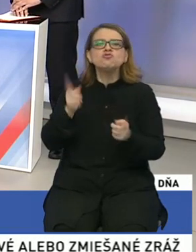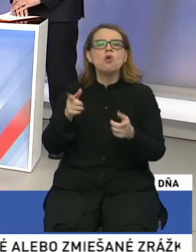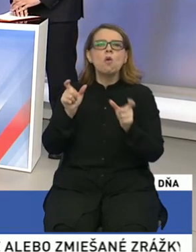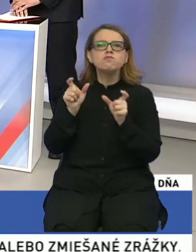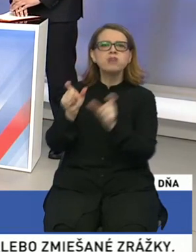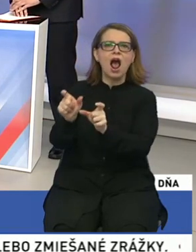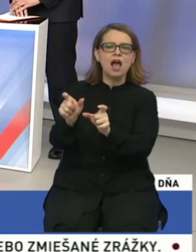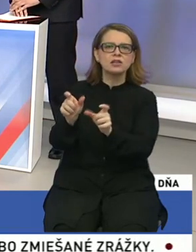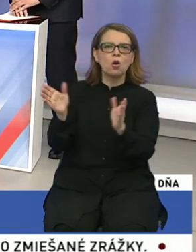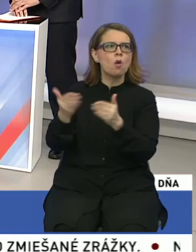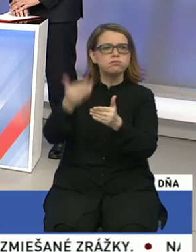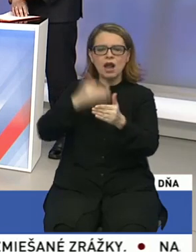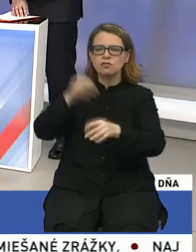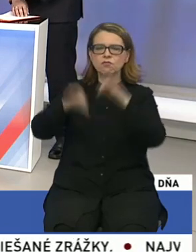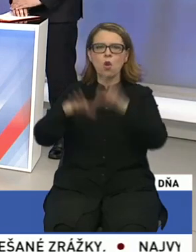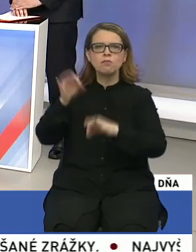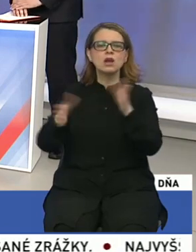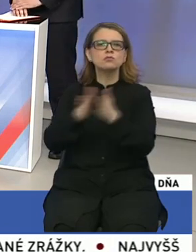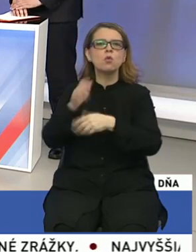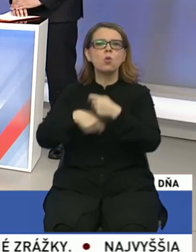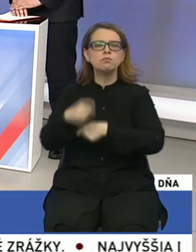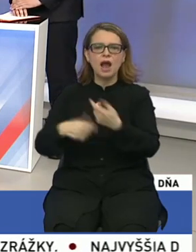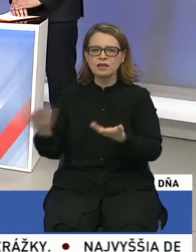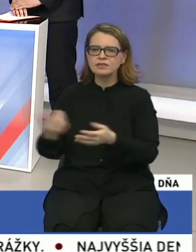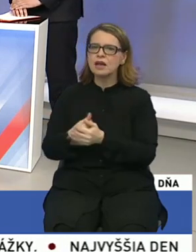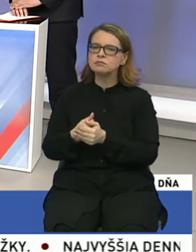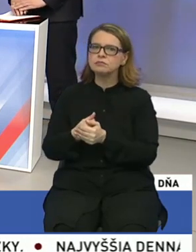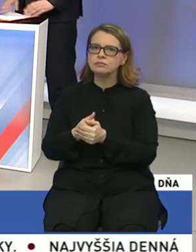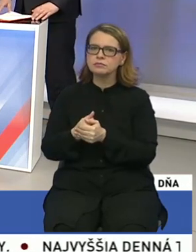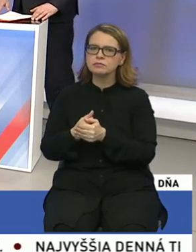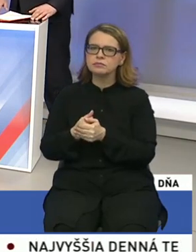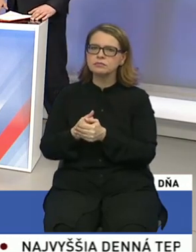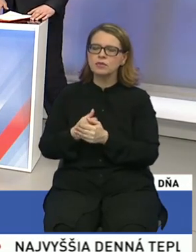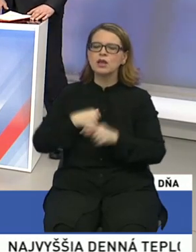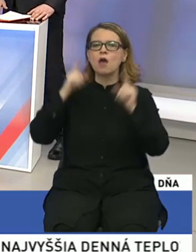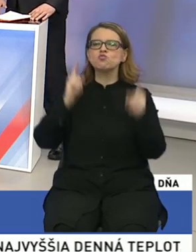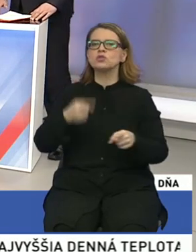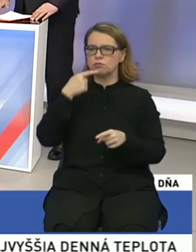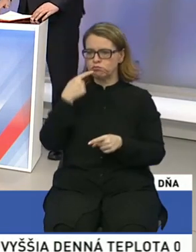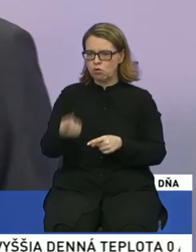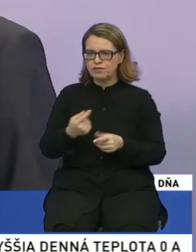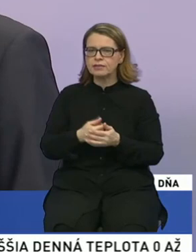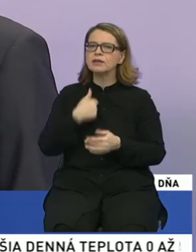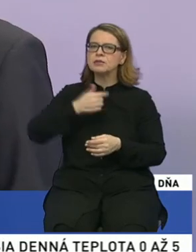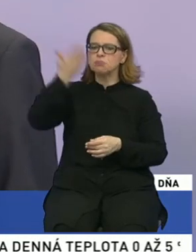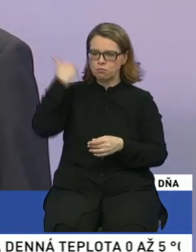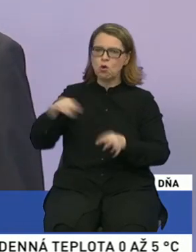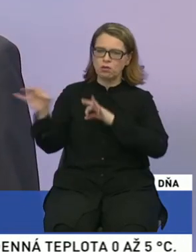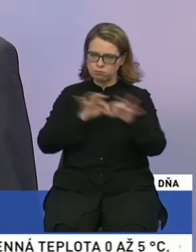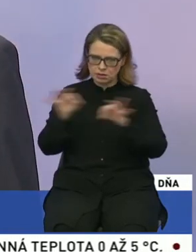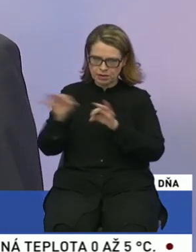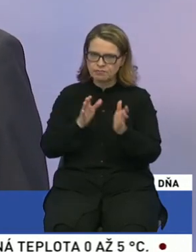spolupráci? Do diskusie sa hlásite. Nech sa páči. Pán Krajniak. Tak v promrade treba povedať, že my sme boli pripravení na